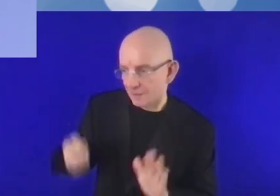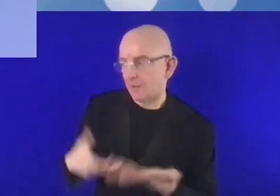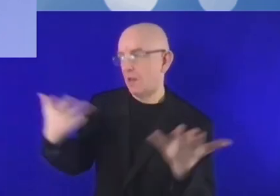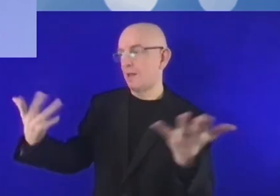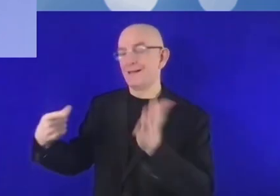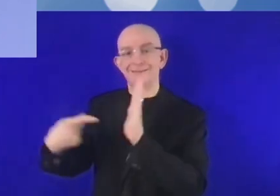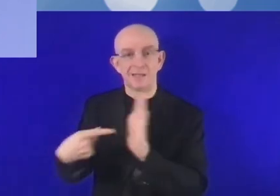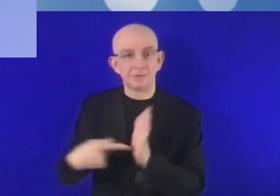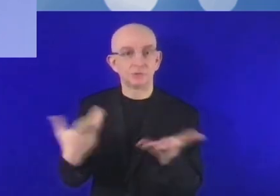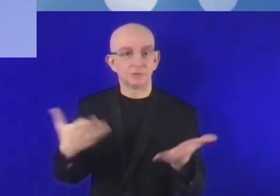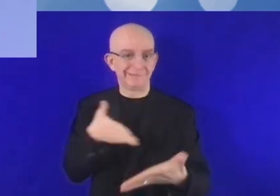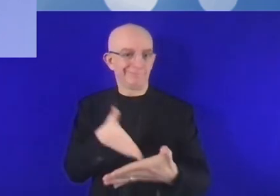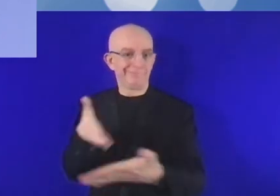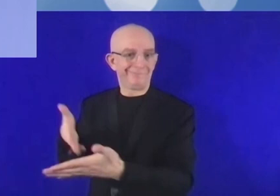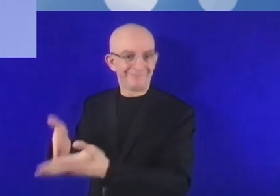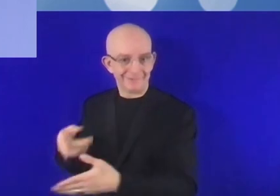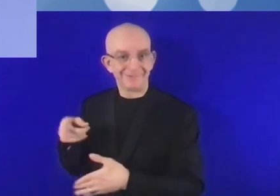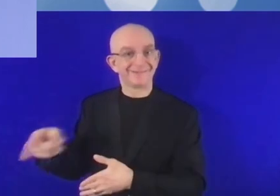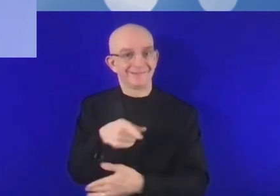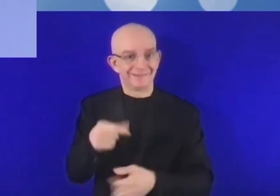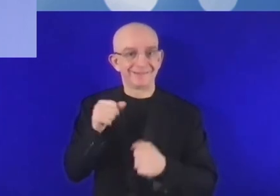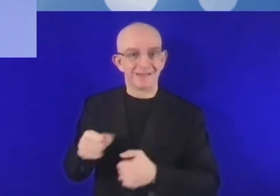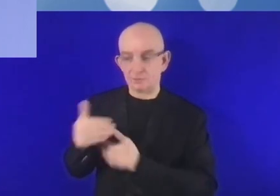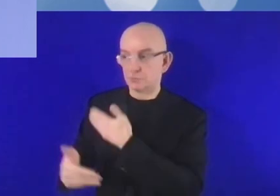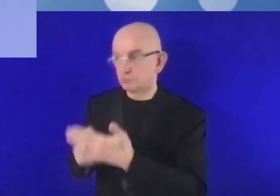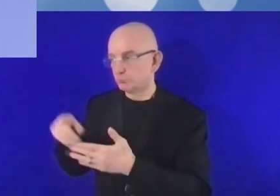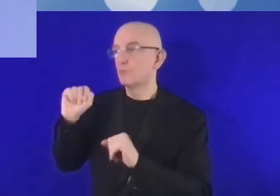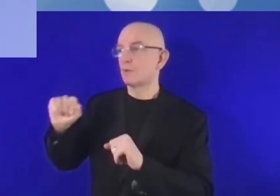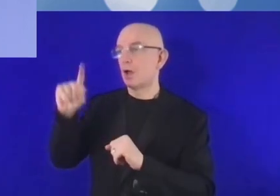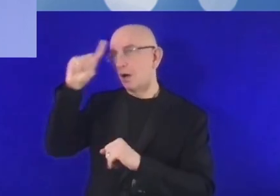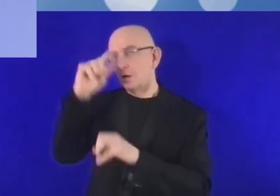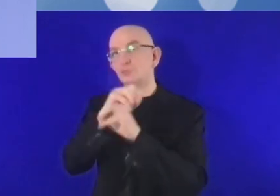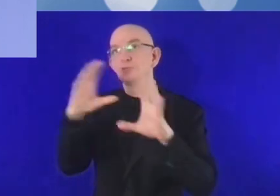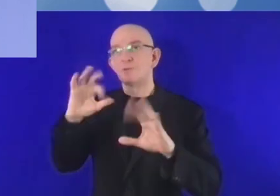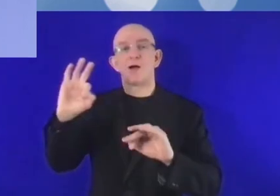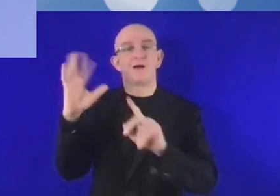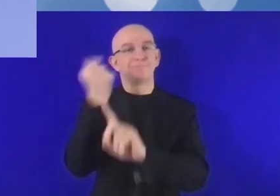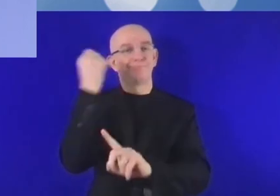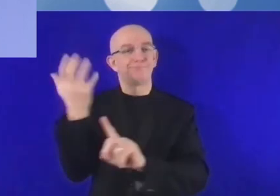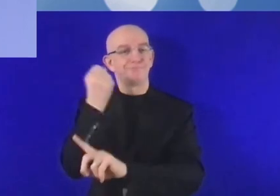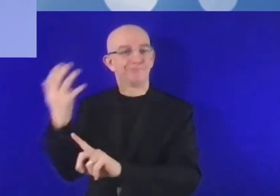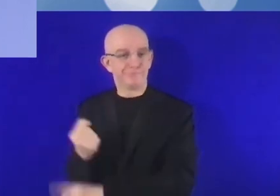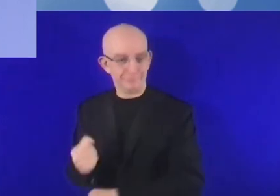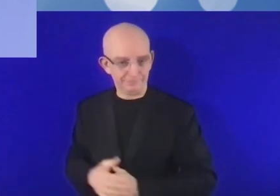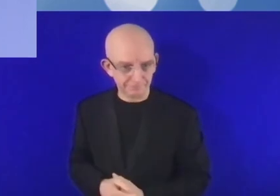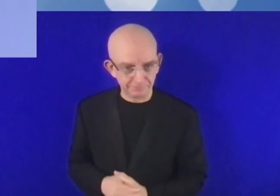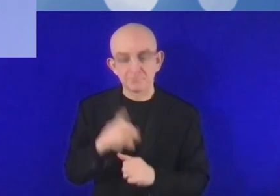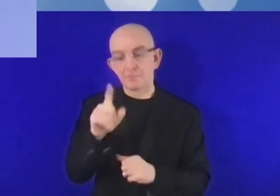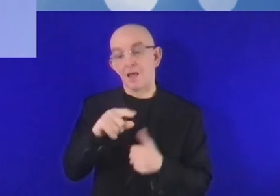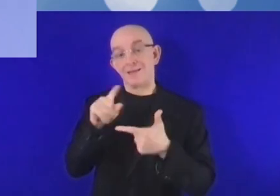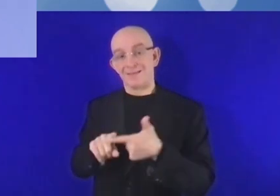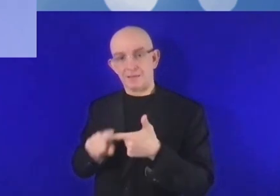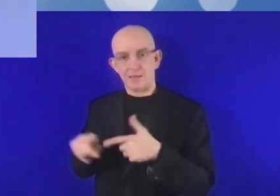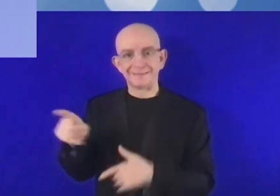et autres, mais de surmonter les divers obstacles, en fait, qui se posent sur la route des entrepreneurs qui veulent réaliser